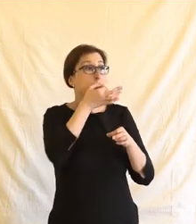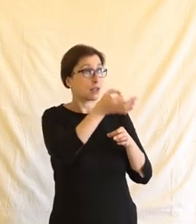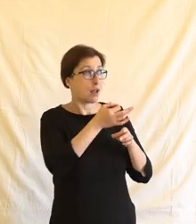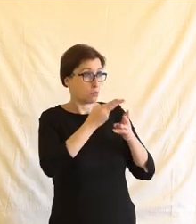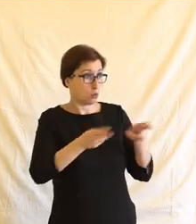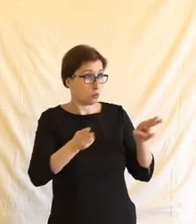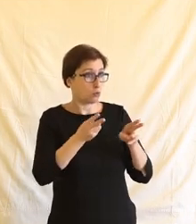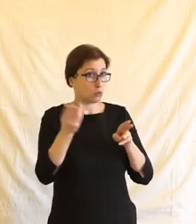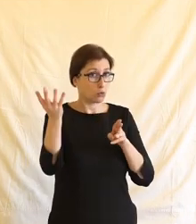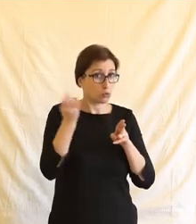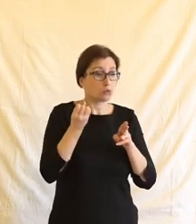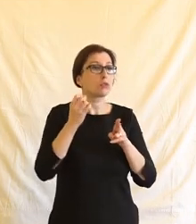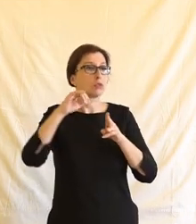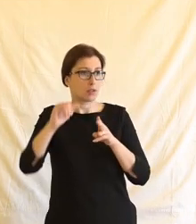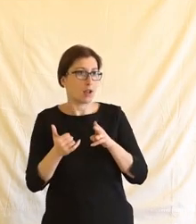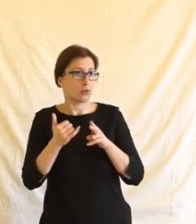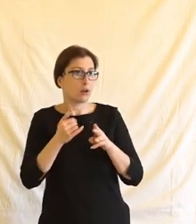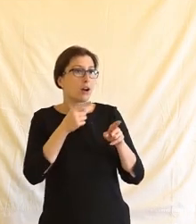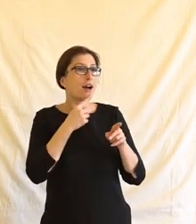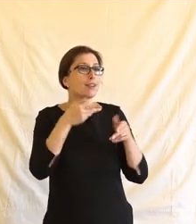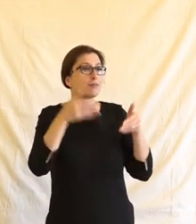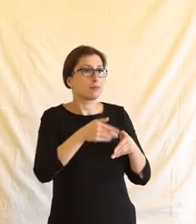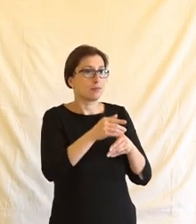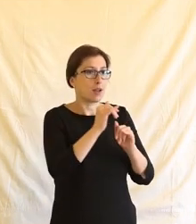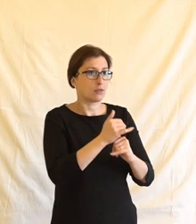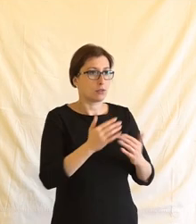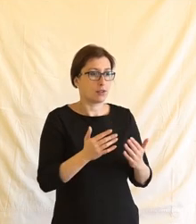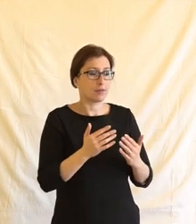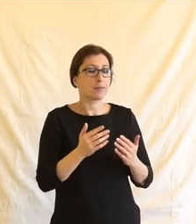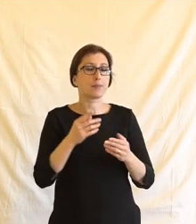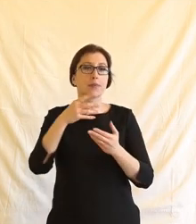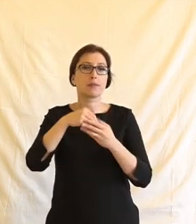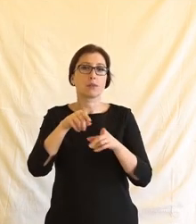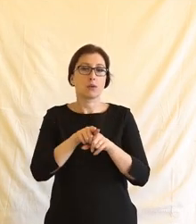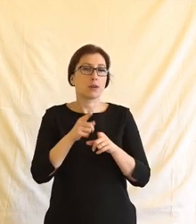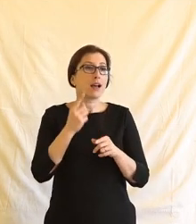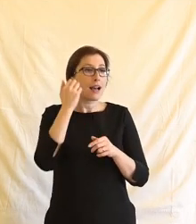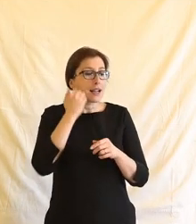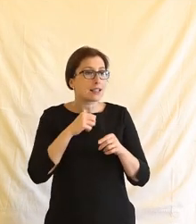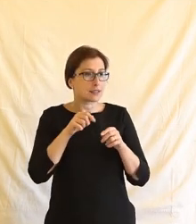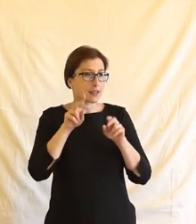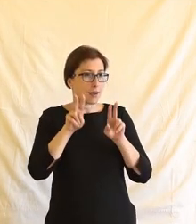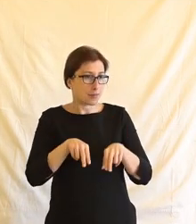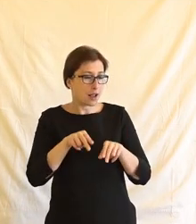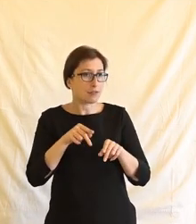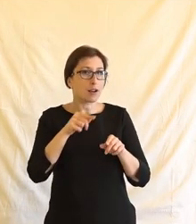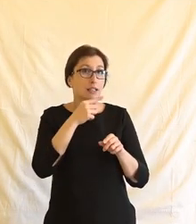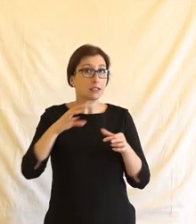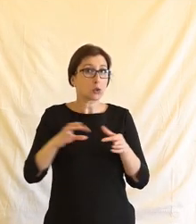práv, o kterých se bavíme. Čili to, co mě trápí, ten mindset, kde nám trochu pomáhá i listina, která říká, že stát může